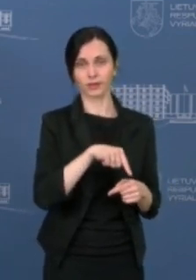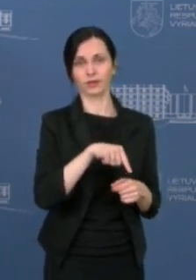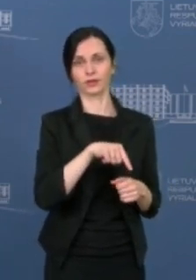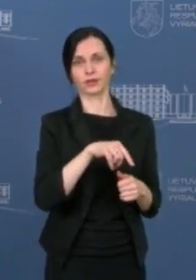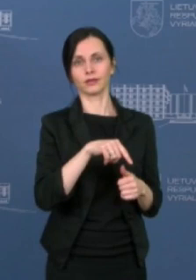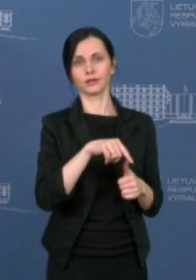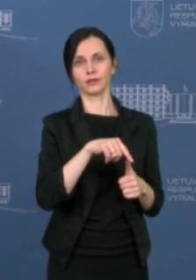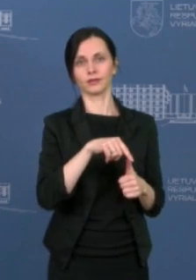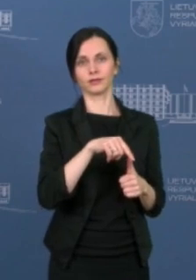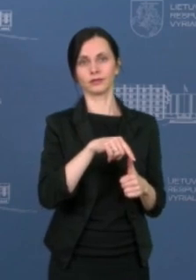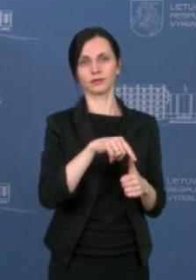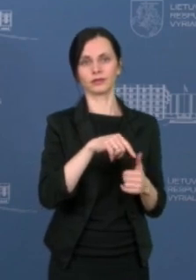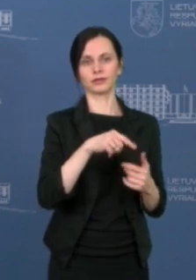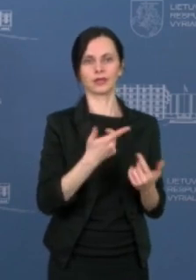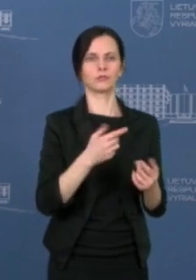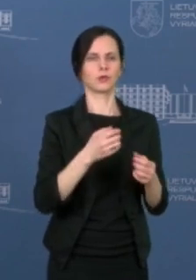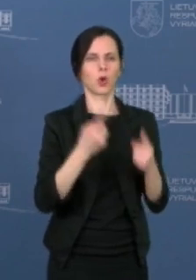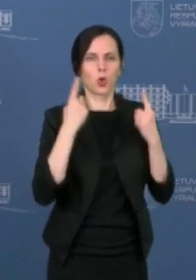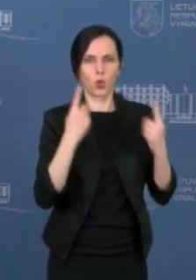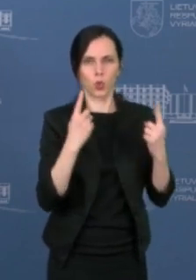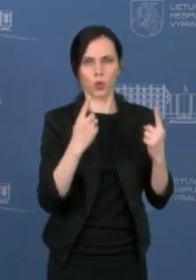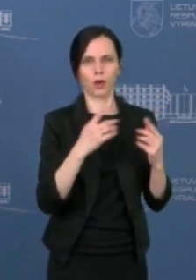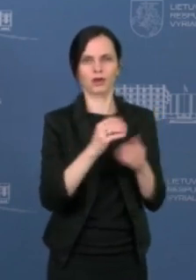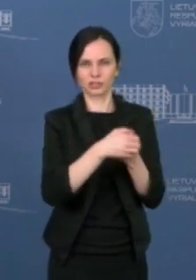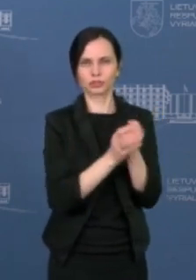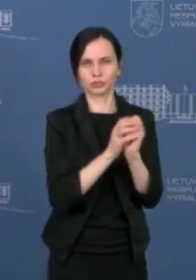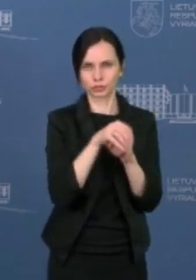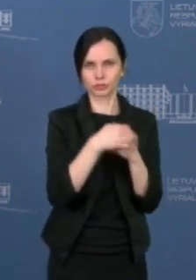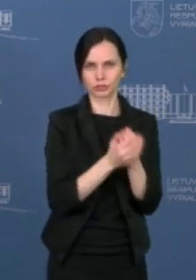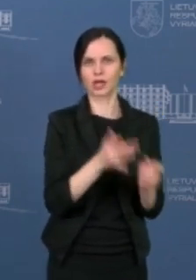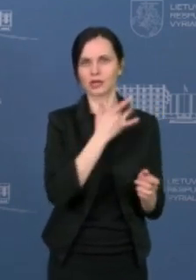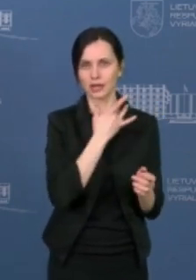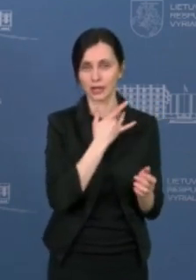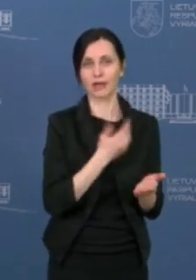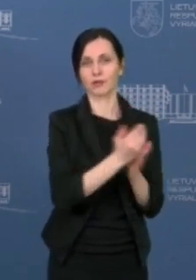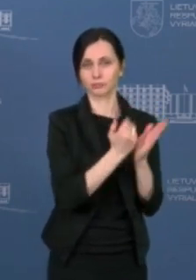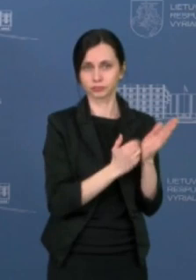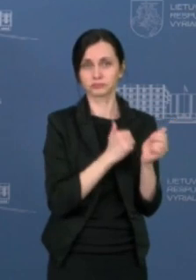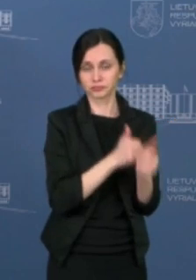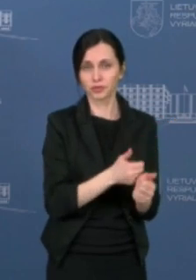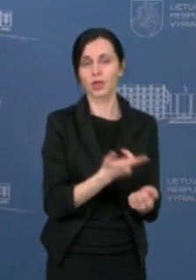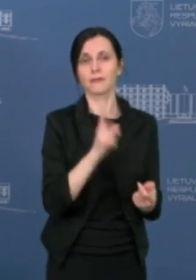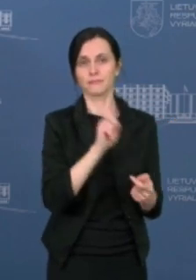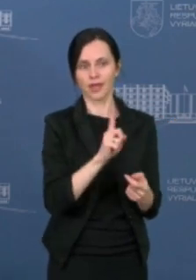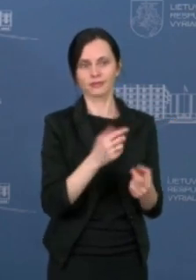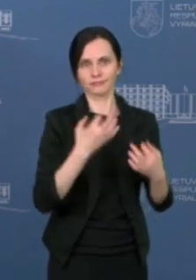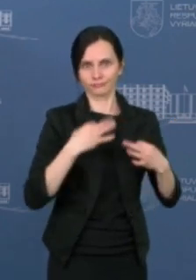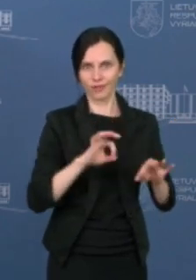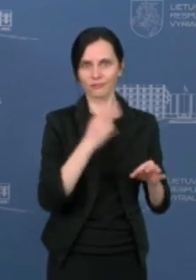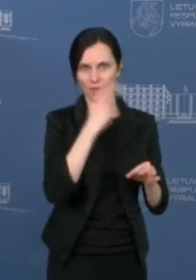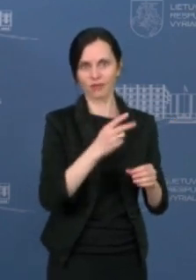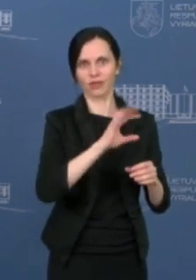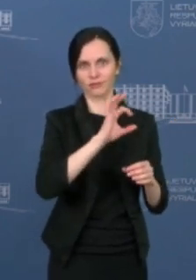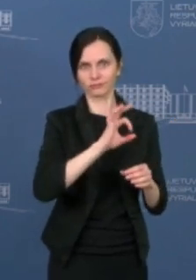yra ganėtinai dideli hygienos reikalavimai, tačiau jos veikia, veikia sėkmingai. Ir kada tik tai leido jau,